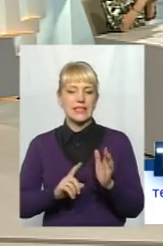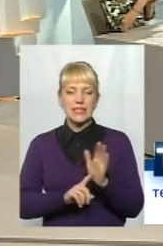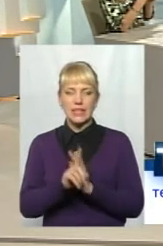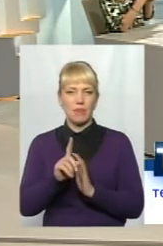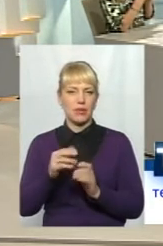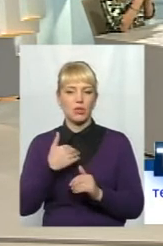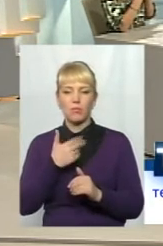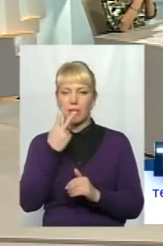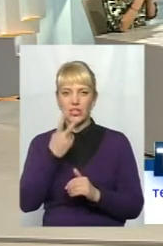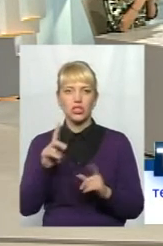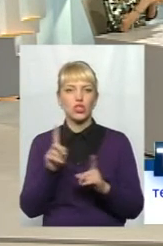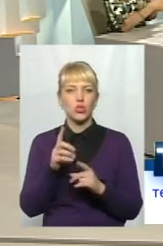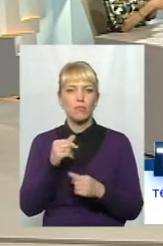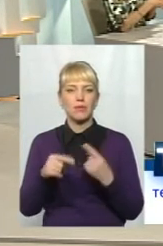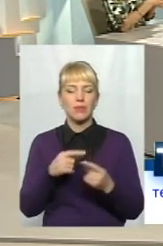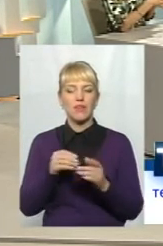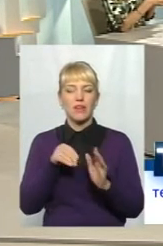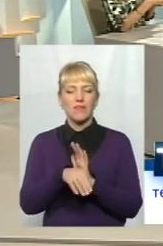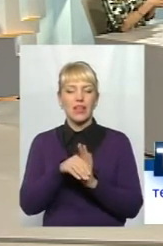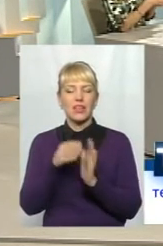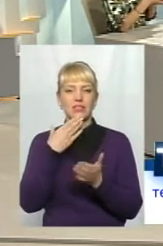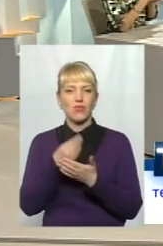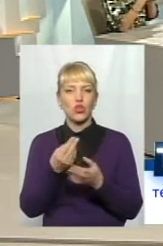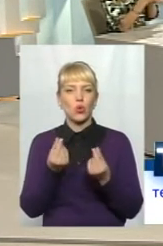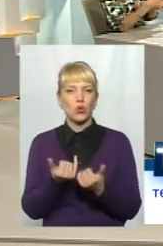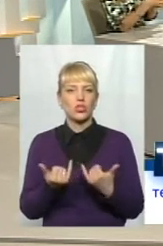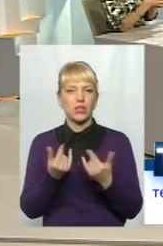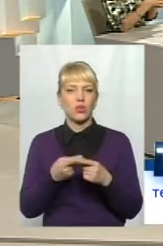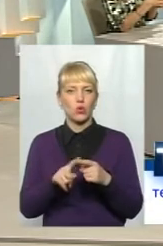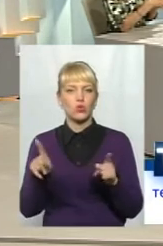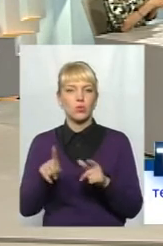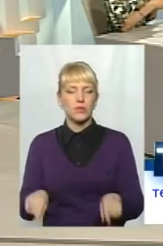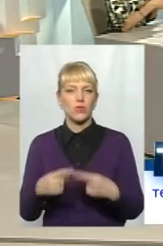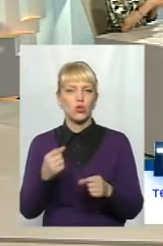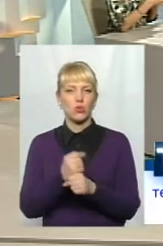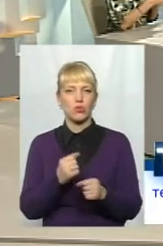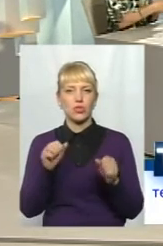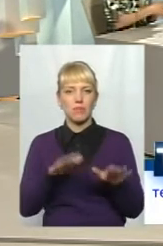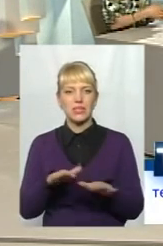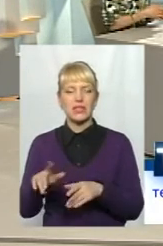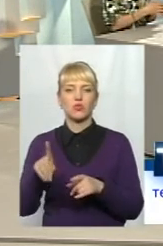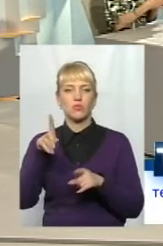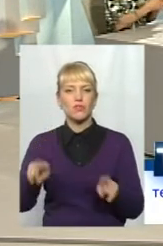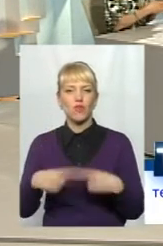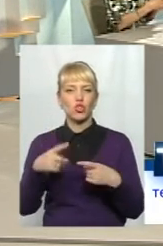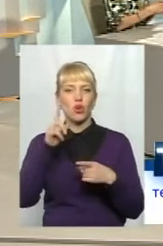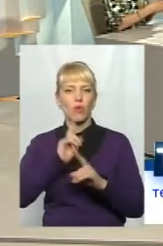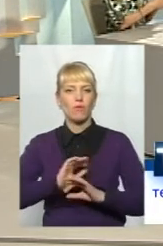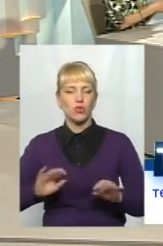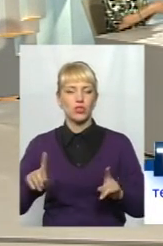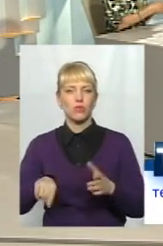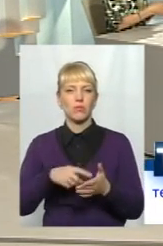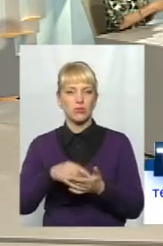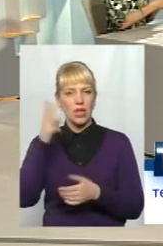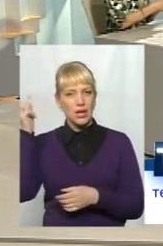підприємці вклали свої кошти для того, щоб і створити робочі місця, і створити комфортне, щоб місто